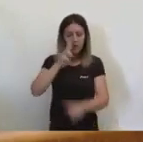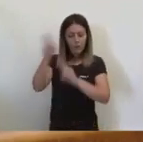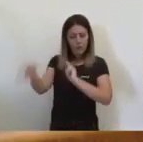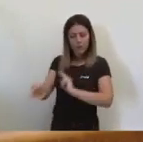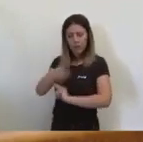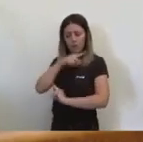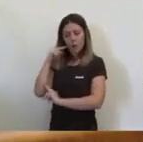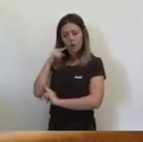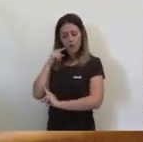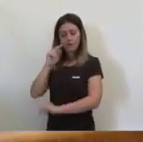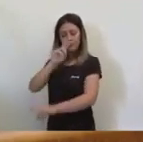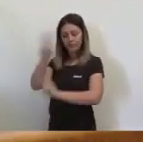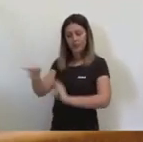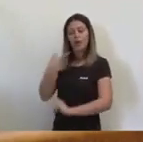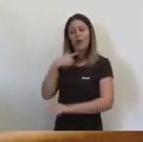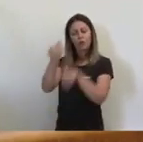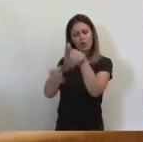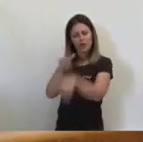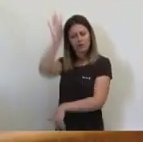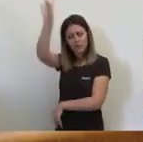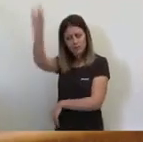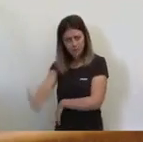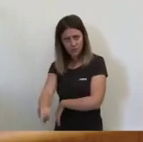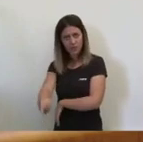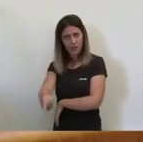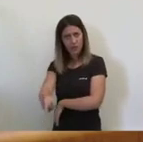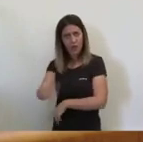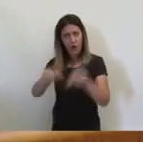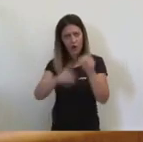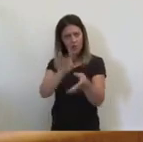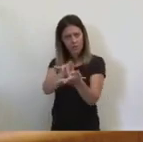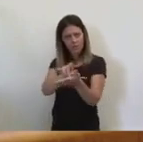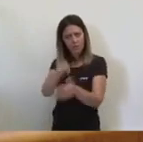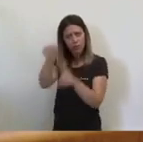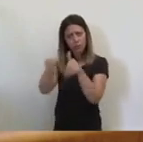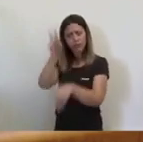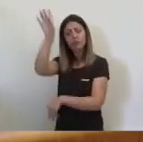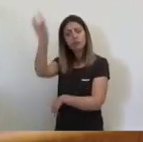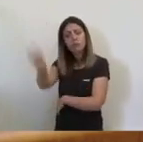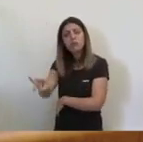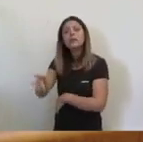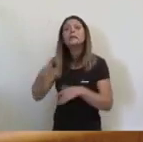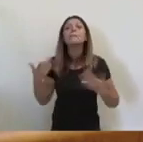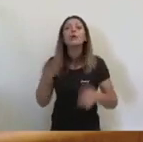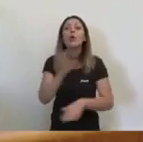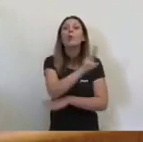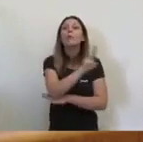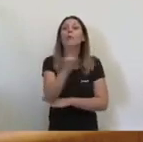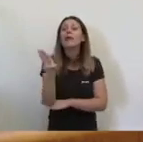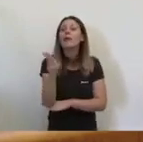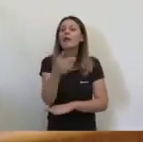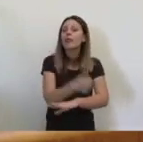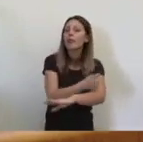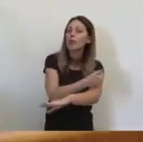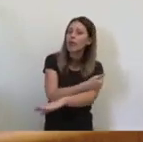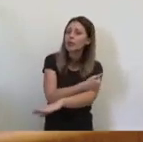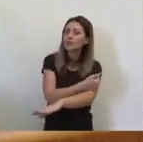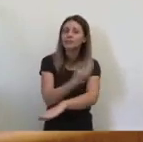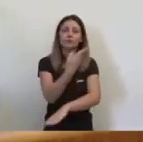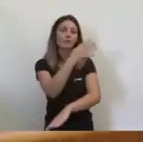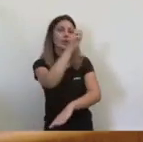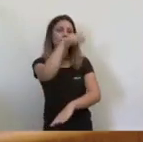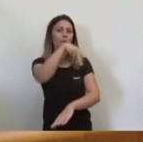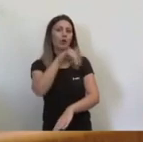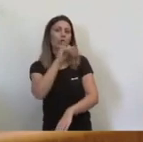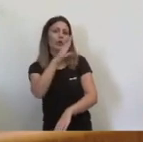de Comprovis, nosaltres avui votarem sí al pla d'obres i serveis. I jo em pregunto, el Partit Popular i Ciudadanos, la senyora Bonic i el